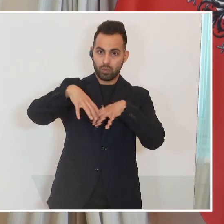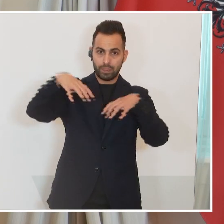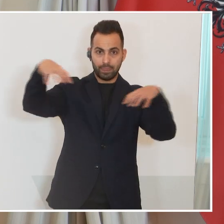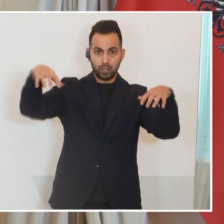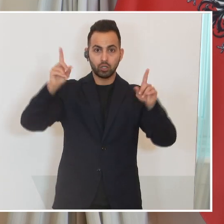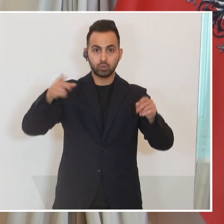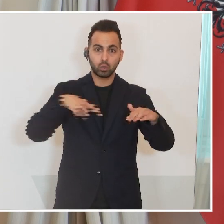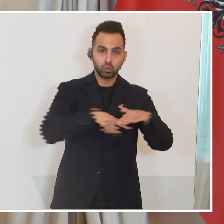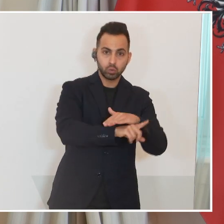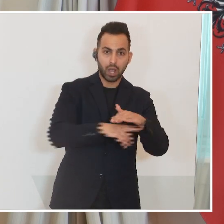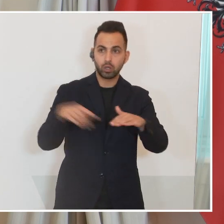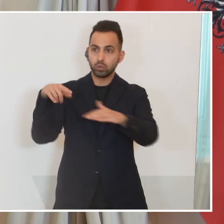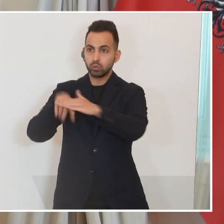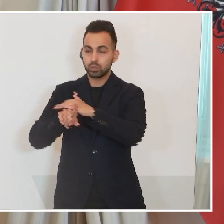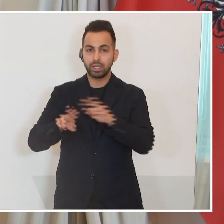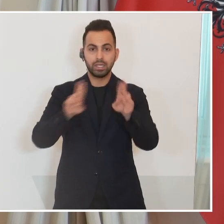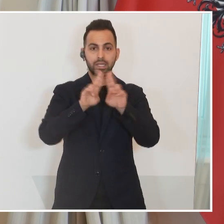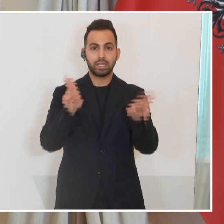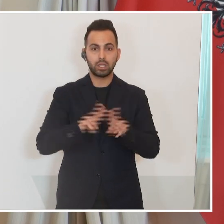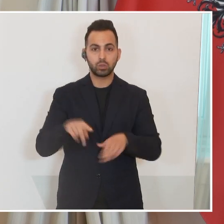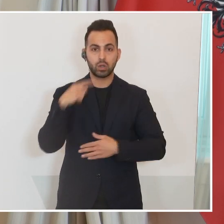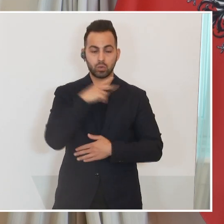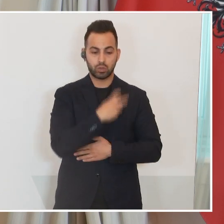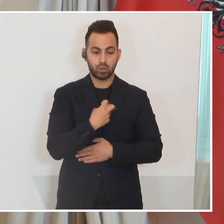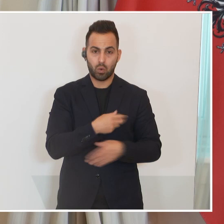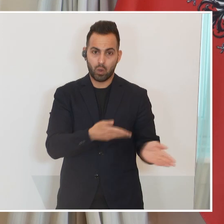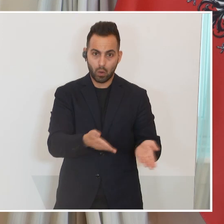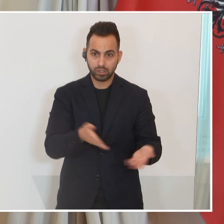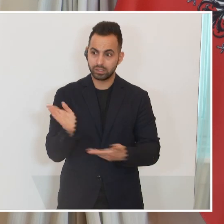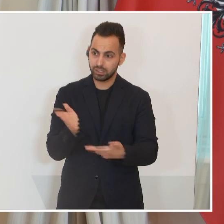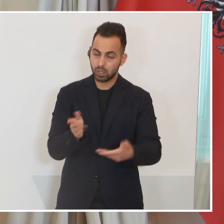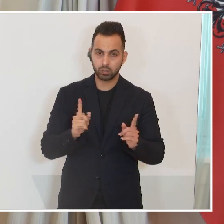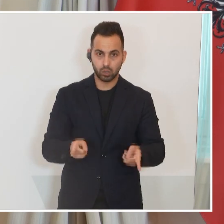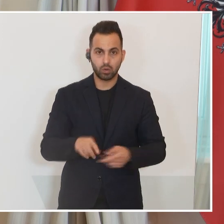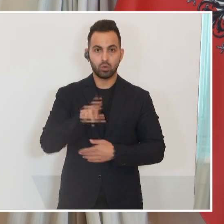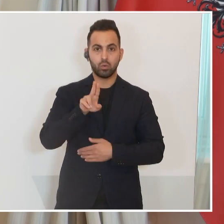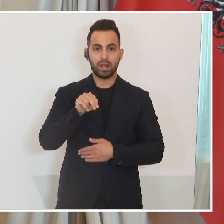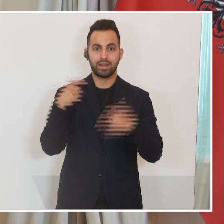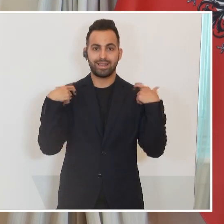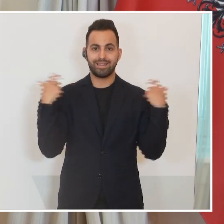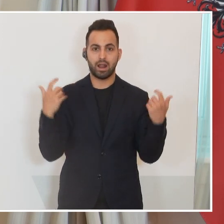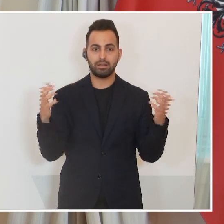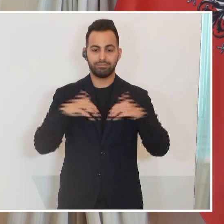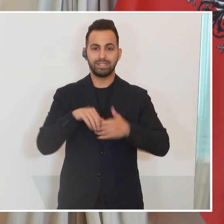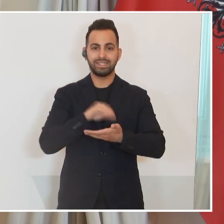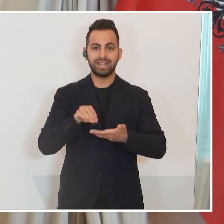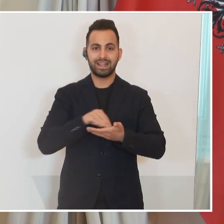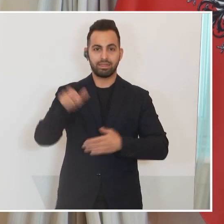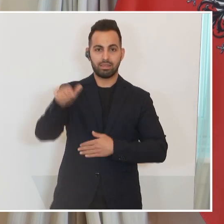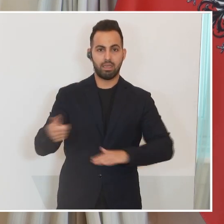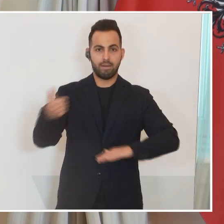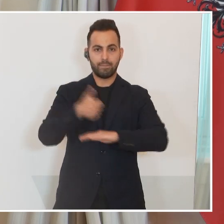Zugang dem Internationalen Roten Kreuz gewähren. Beim UN-Generalsekretär war einer der